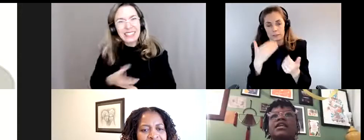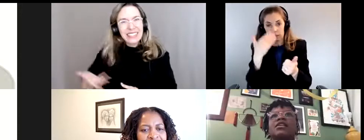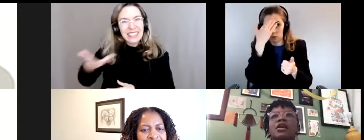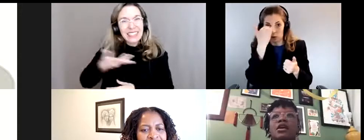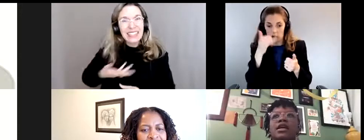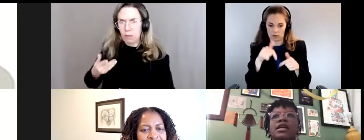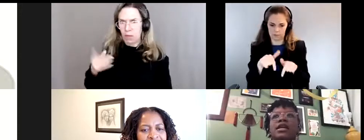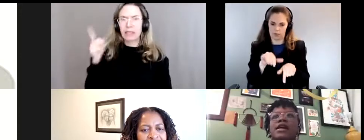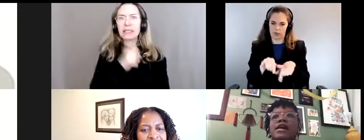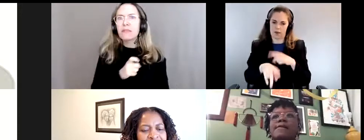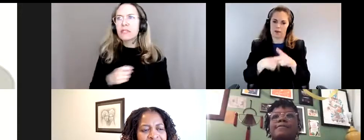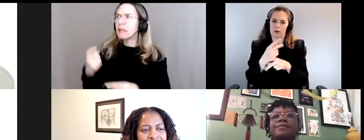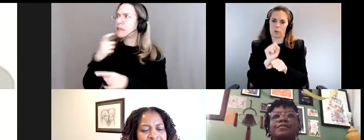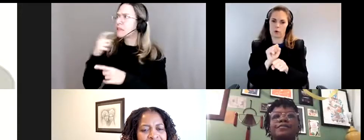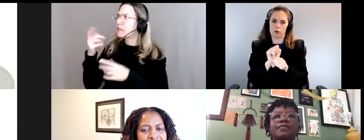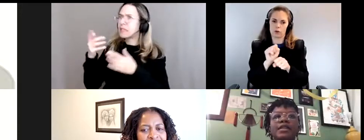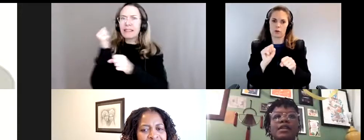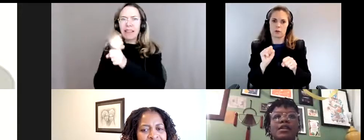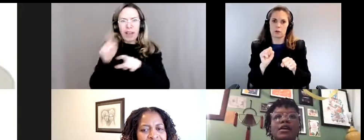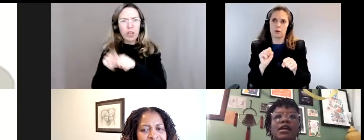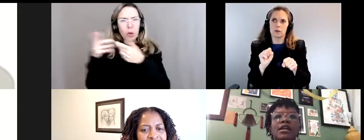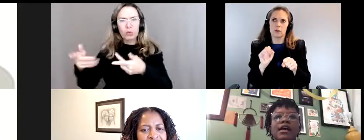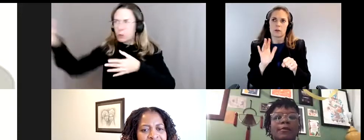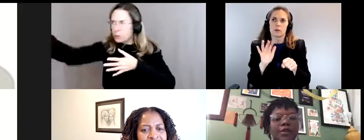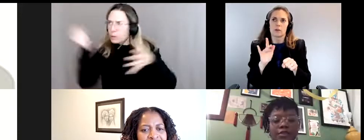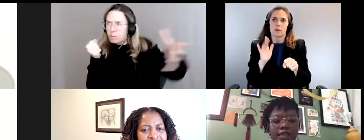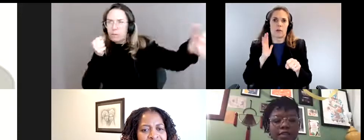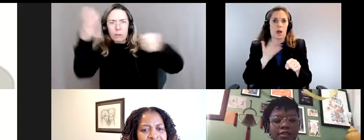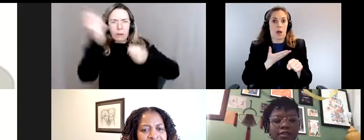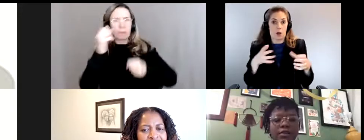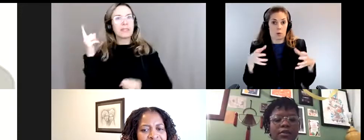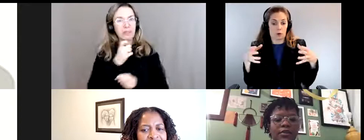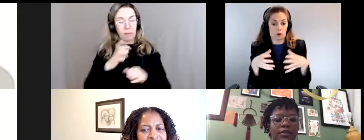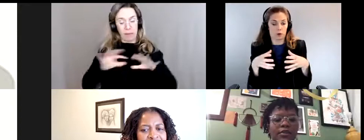peut être difficile d'avoir beaucoup de personnes qui travaillent dans ce genre de travail. mais notre cohorte,